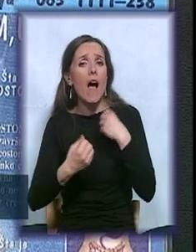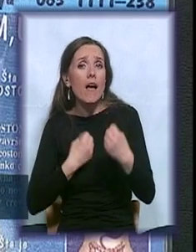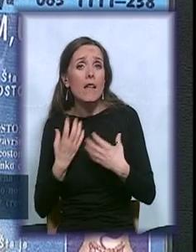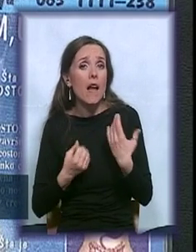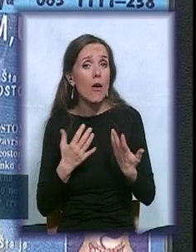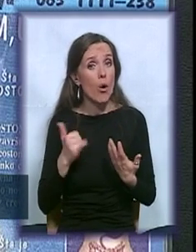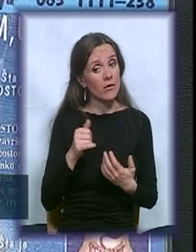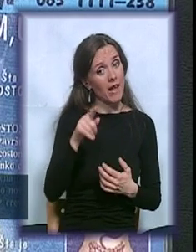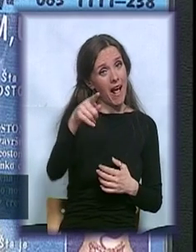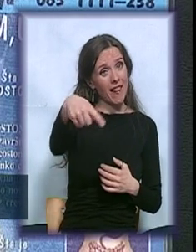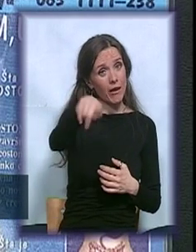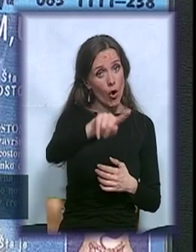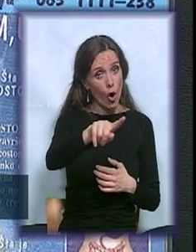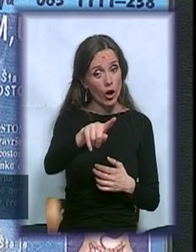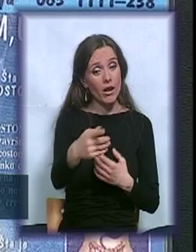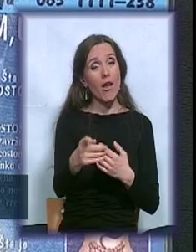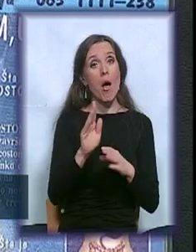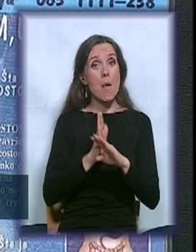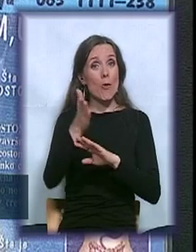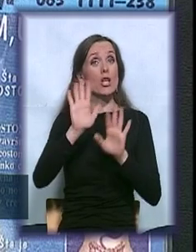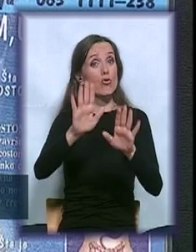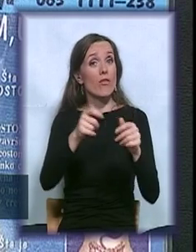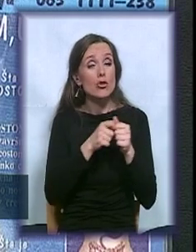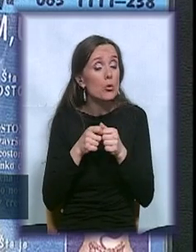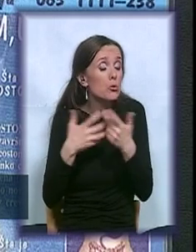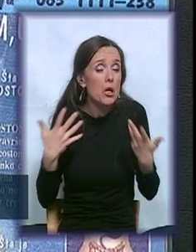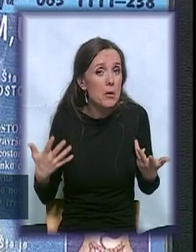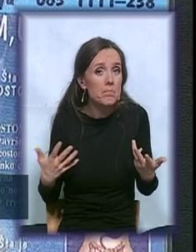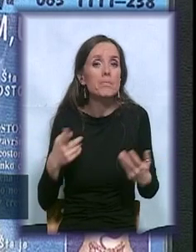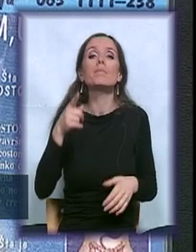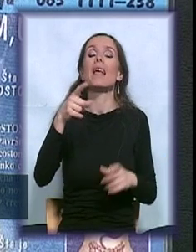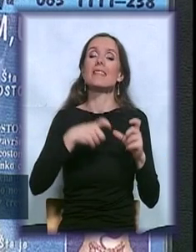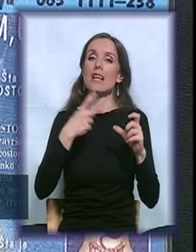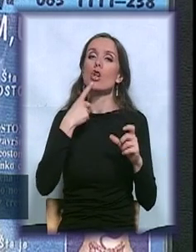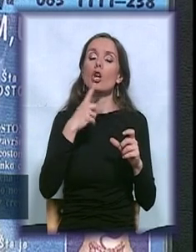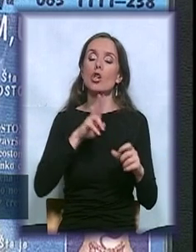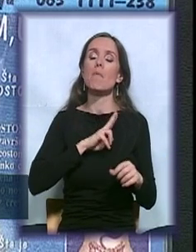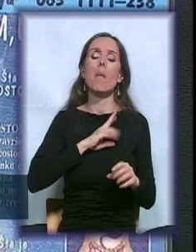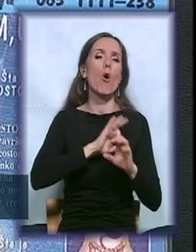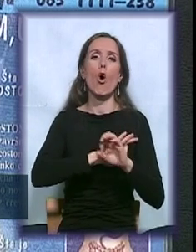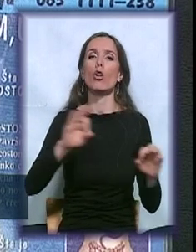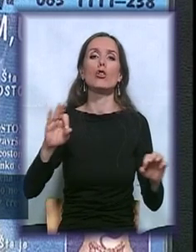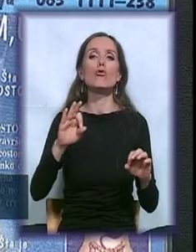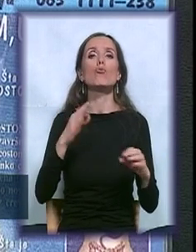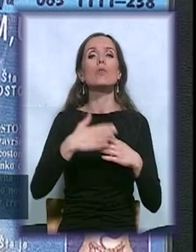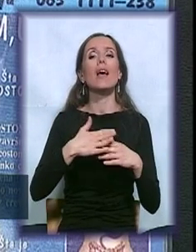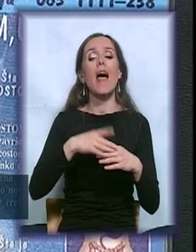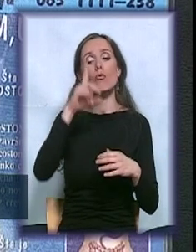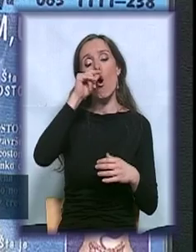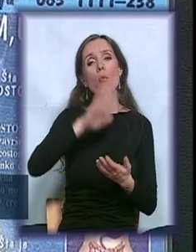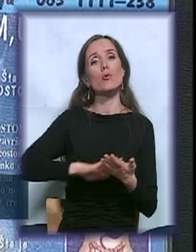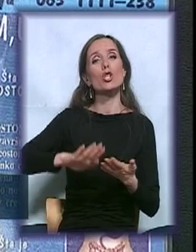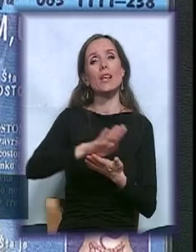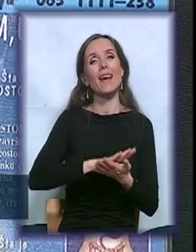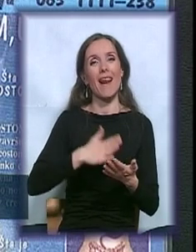posećuju oni vas? Da li ima tu nekih? Da vam kažem, imamo odličnu saradnju na opšteni. Gde je ove, gde je organizacija naše udruženje?